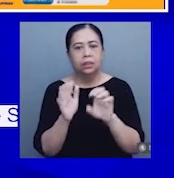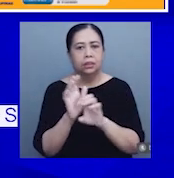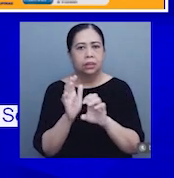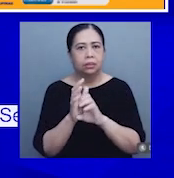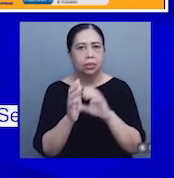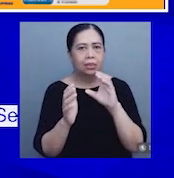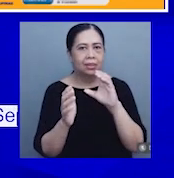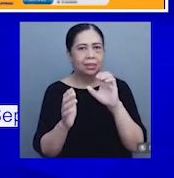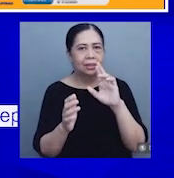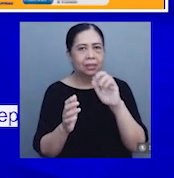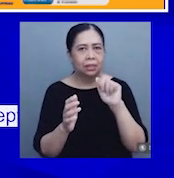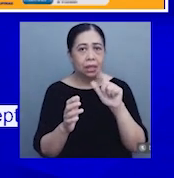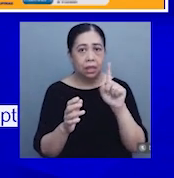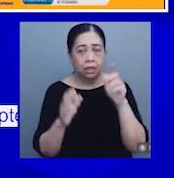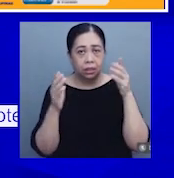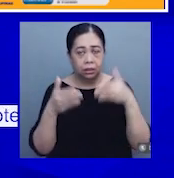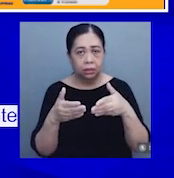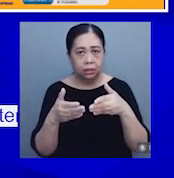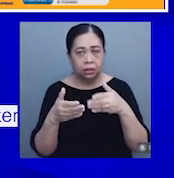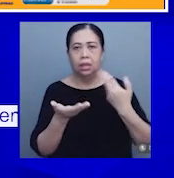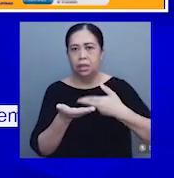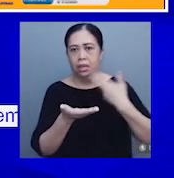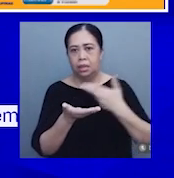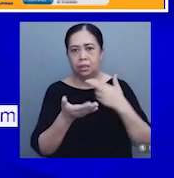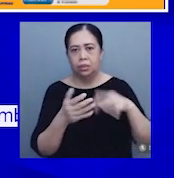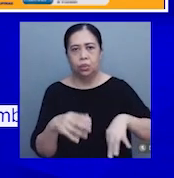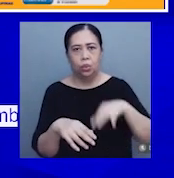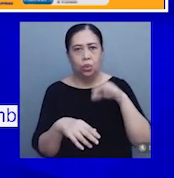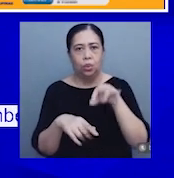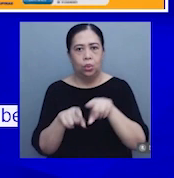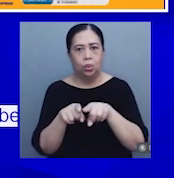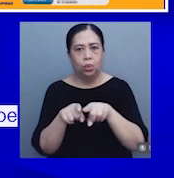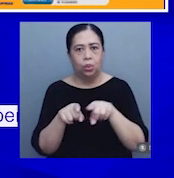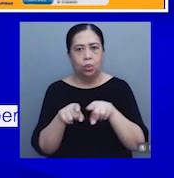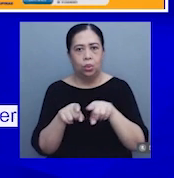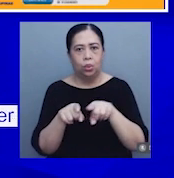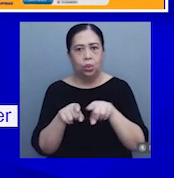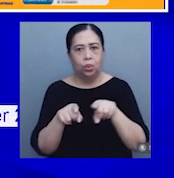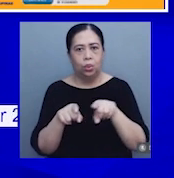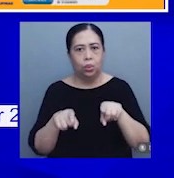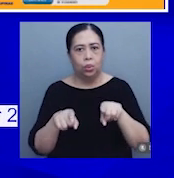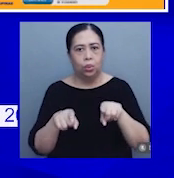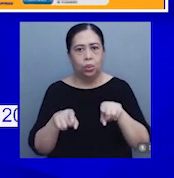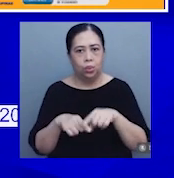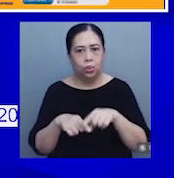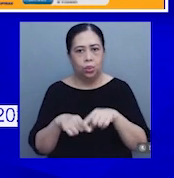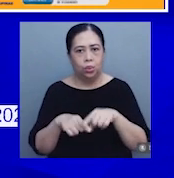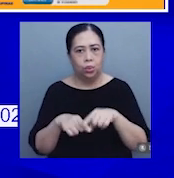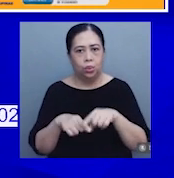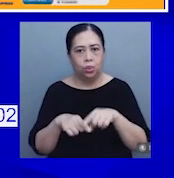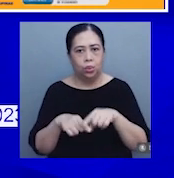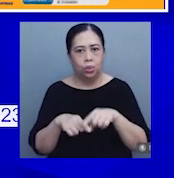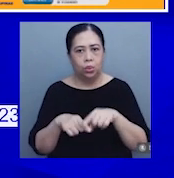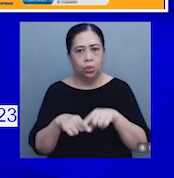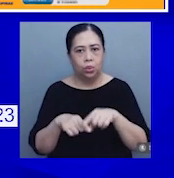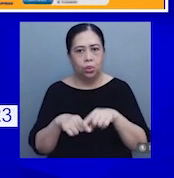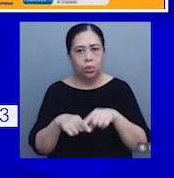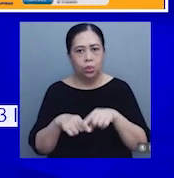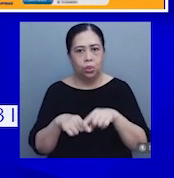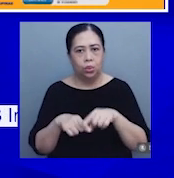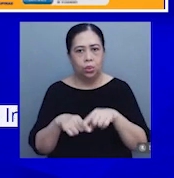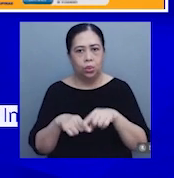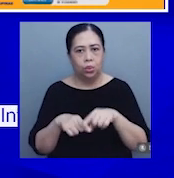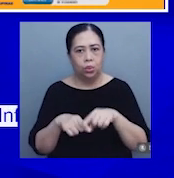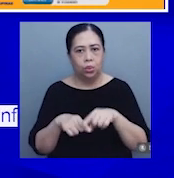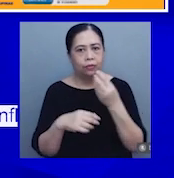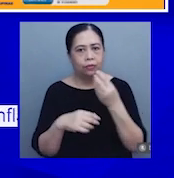nito ay ang bigas. Nakambag din sa pagtaas ng inflation para sa food and non-alcoholic beverages ang meat and other